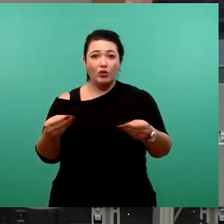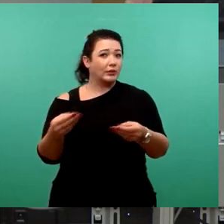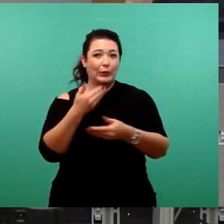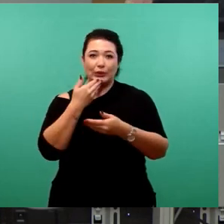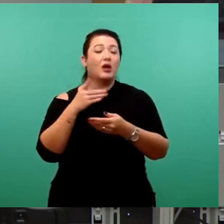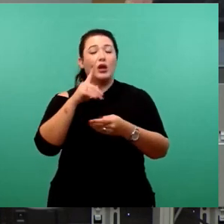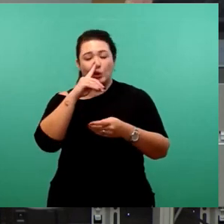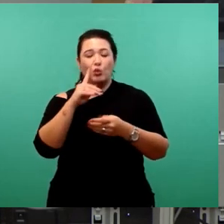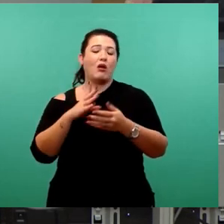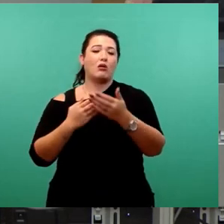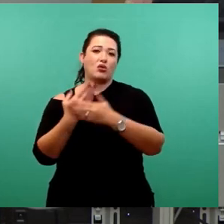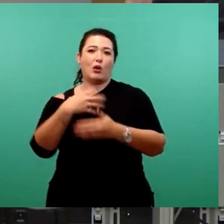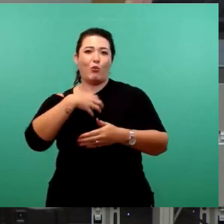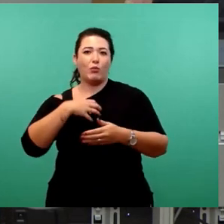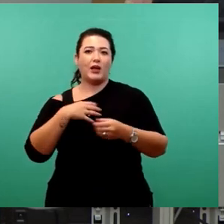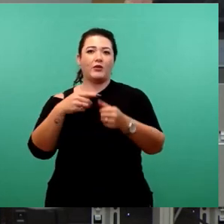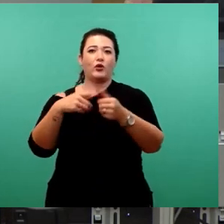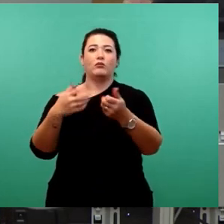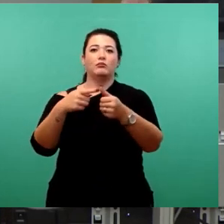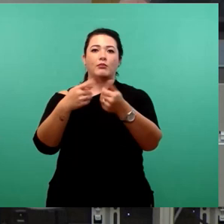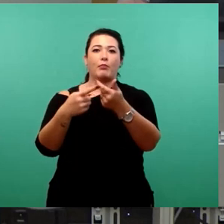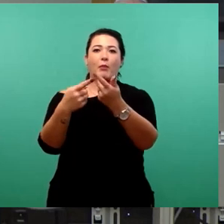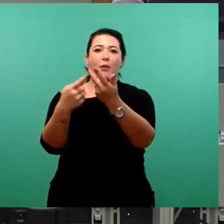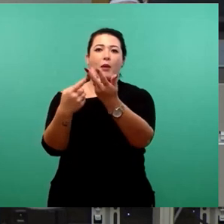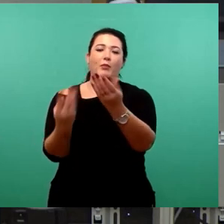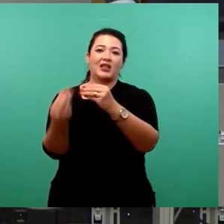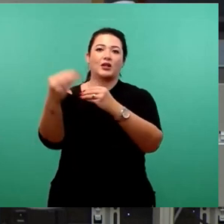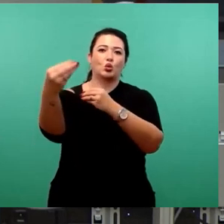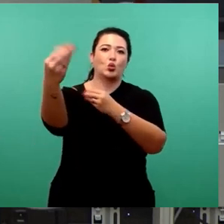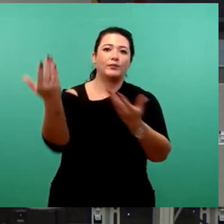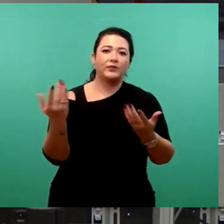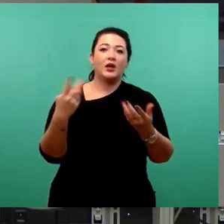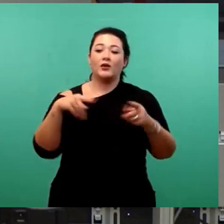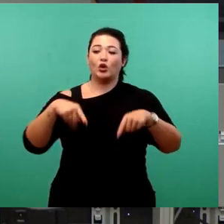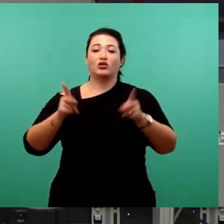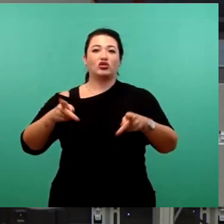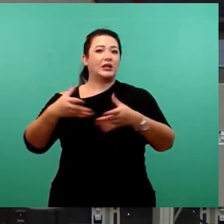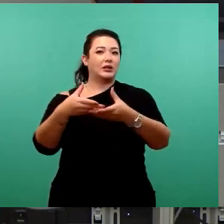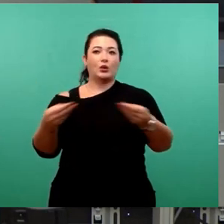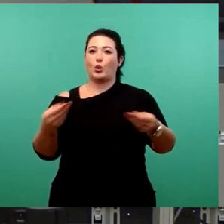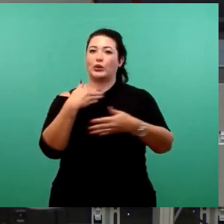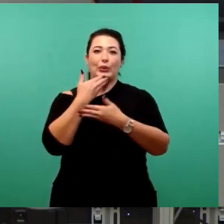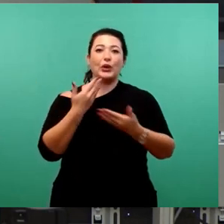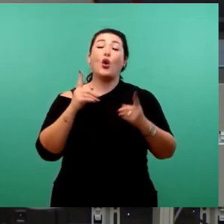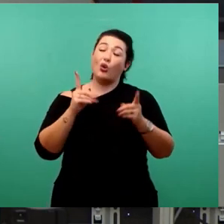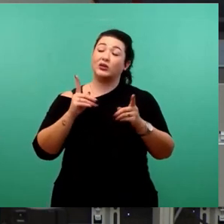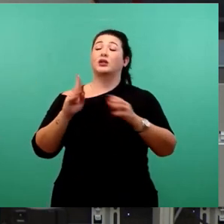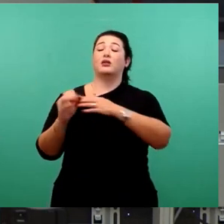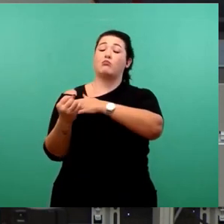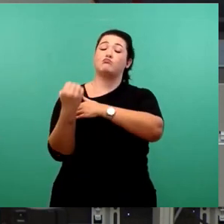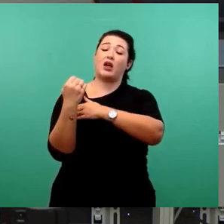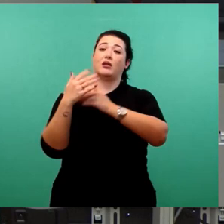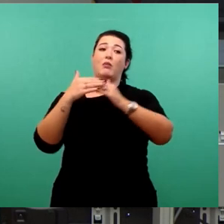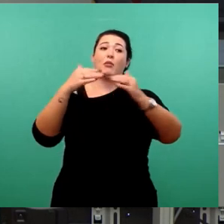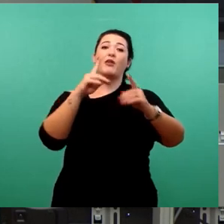bequem. Sie ist eben kein Dialog für Dresden, für die Ziele unserer Stadt. Und sie birgt eine enorme und gefährliche Machtfülle in einer